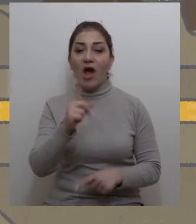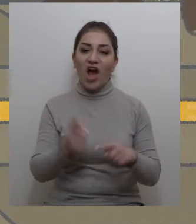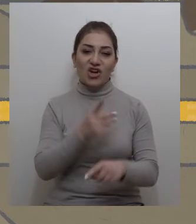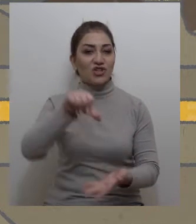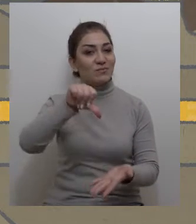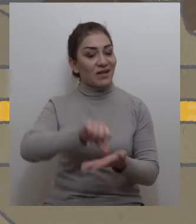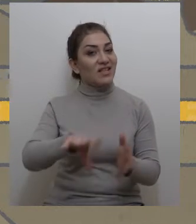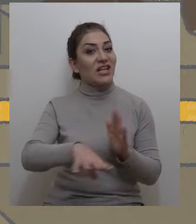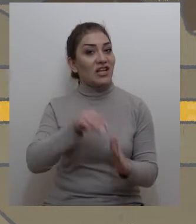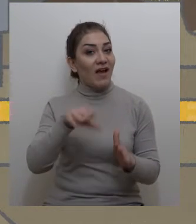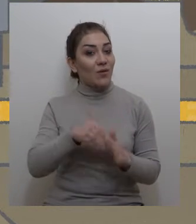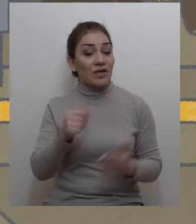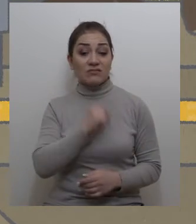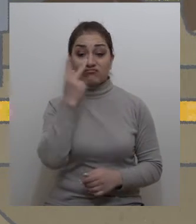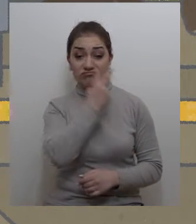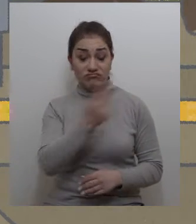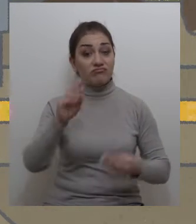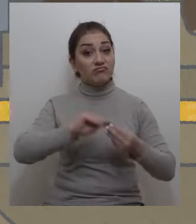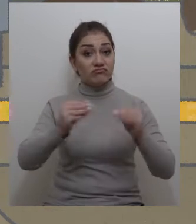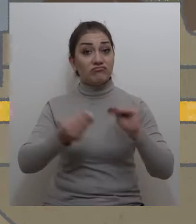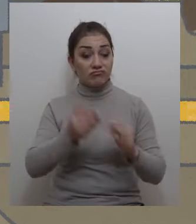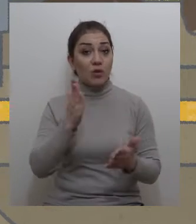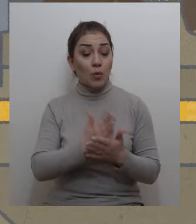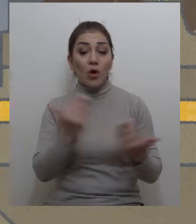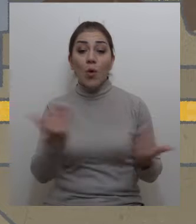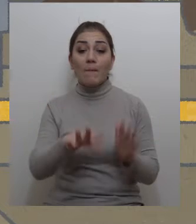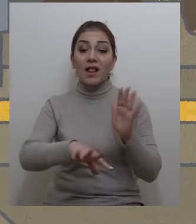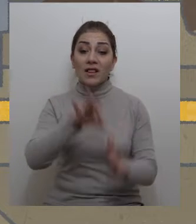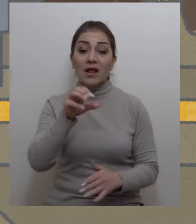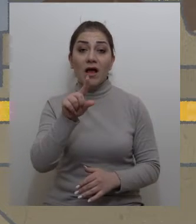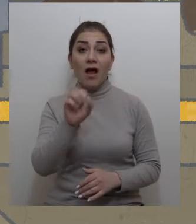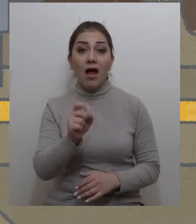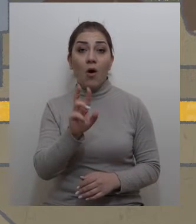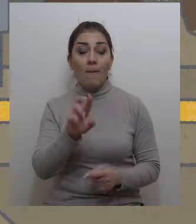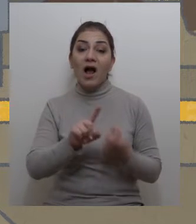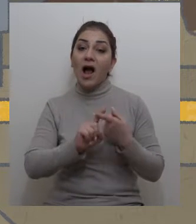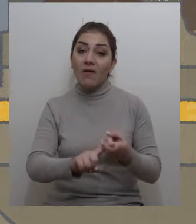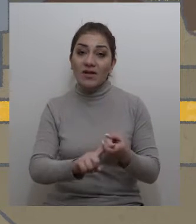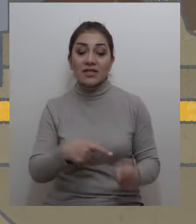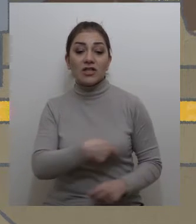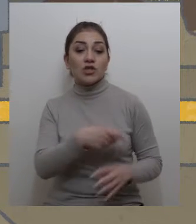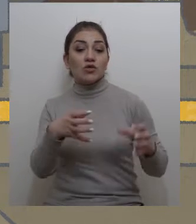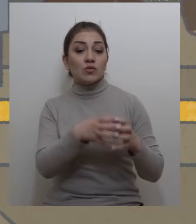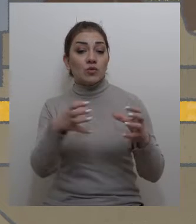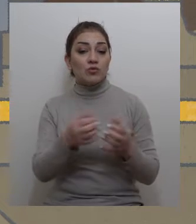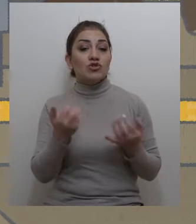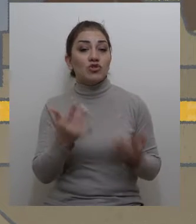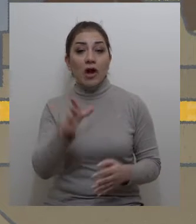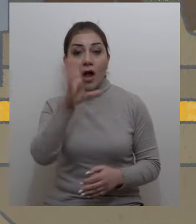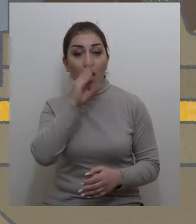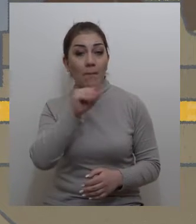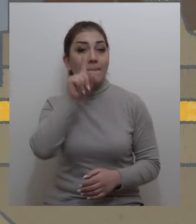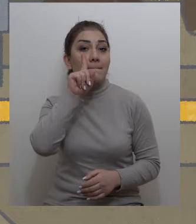մասնակցելու կվյարկությանը, նա տեսողության խնդիրներ ունի, ում կնտրի Հակոպը կախված է նրանից, թե որ կանով կուսակցությունները կկարողանան